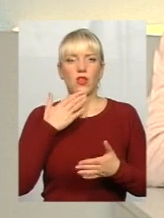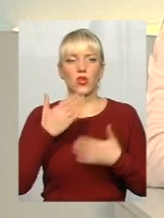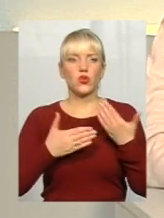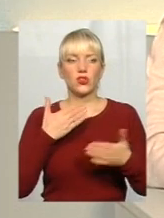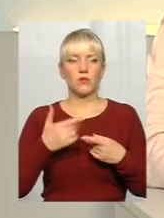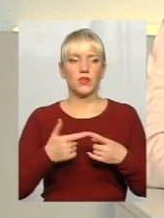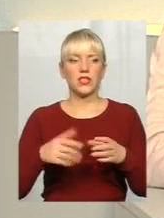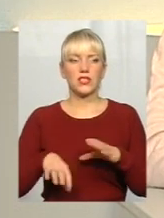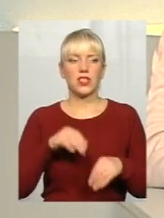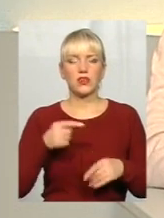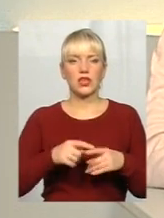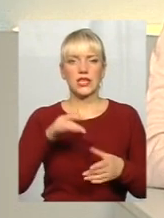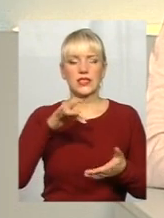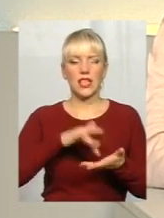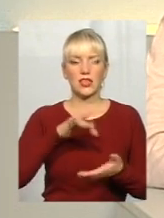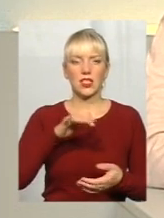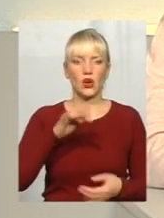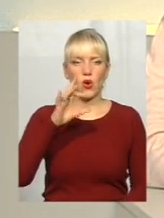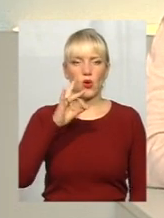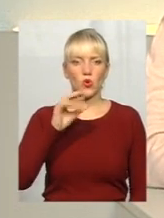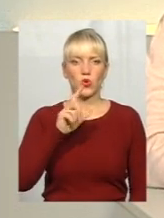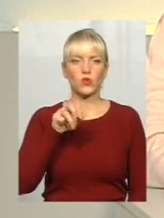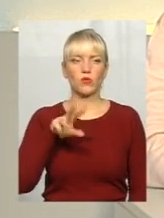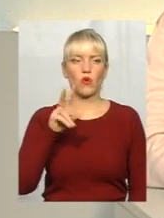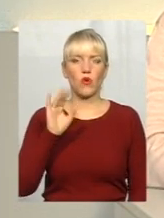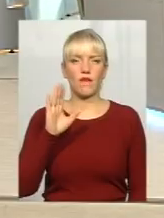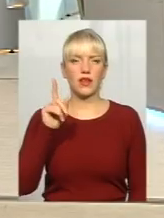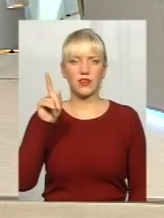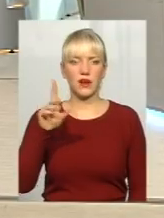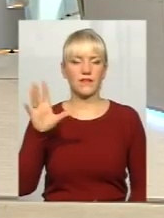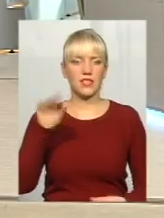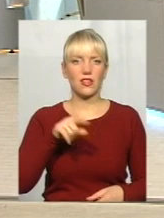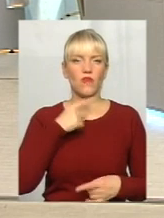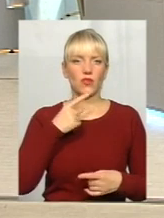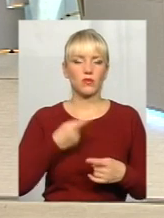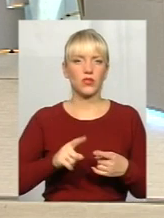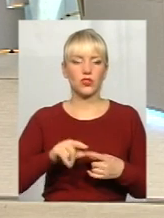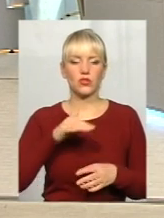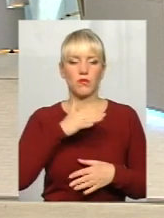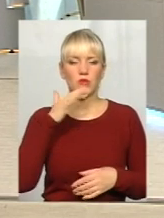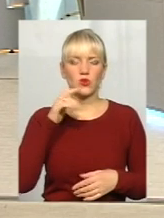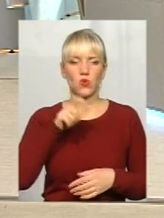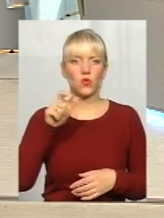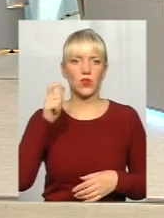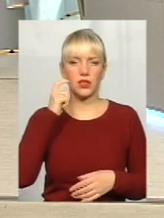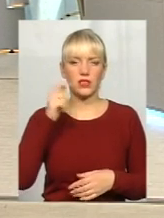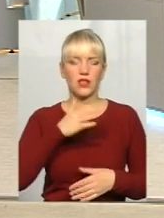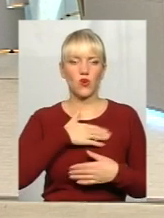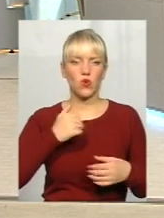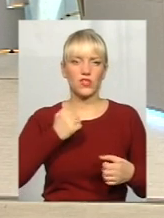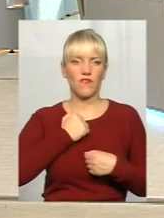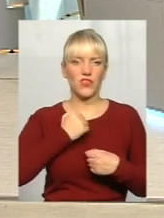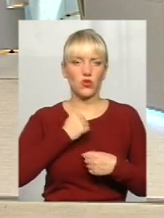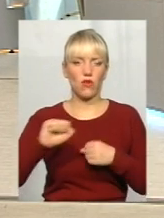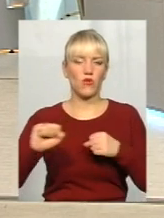і знайшов в Березнаві, так, центр Розумкова. І там все зводиться до того, що більшість українців, вони не хочуть військової диктатури в Україні, але хочуть